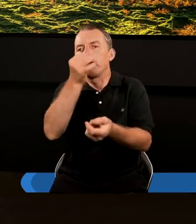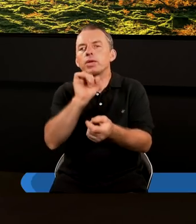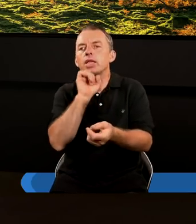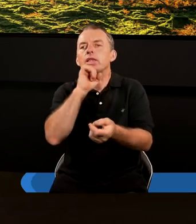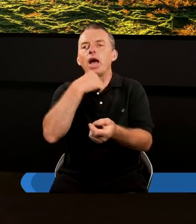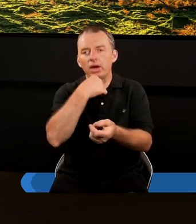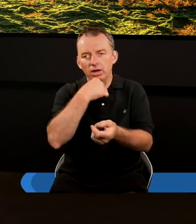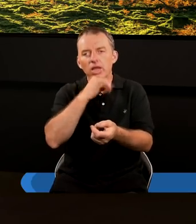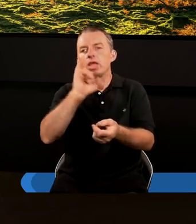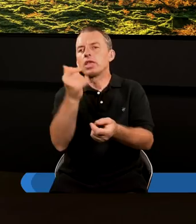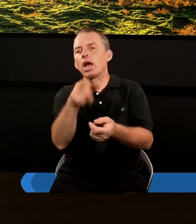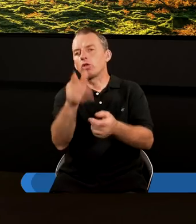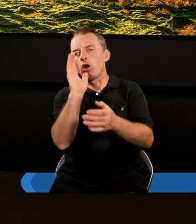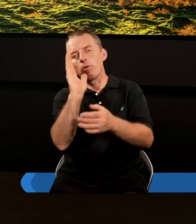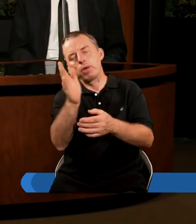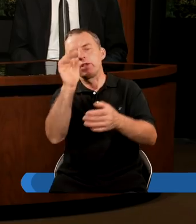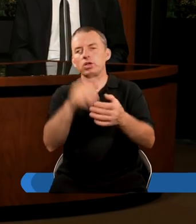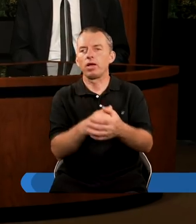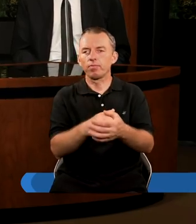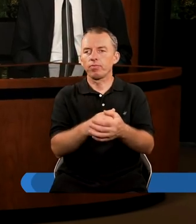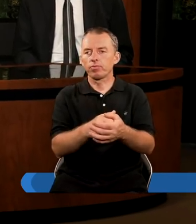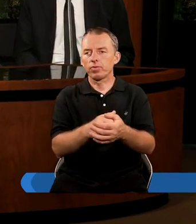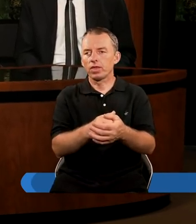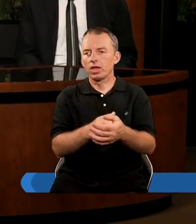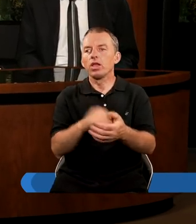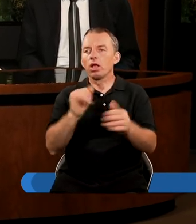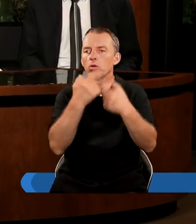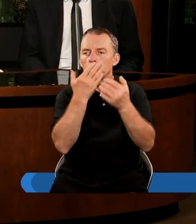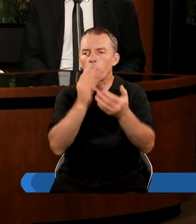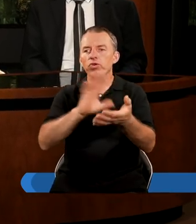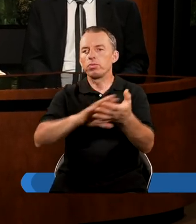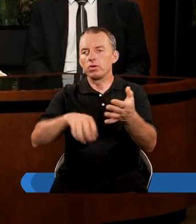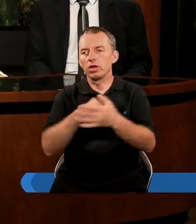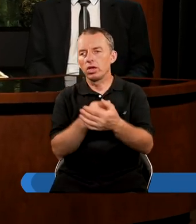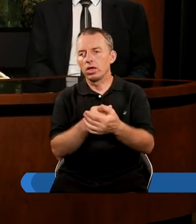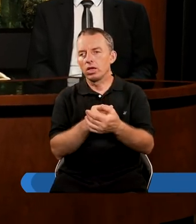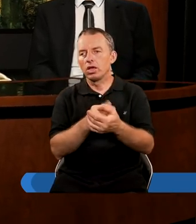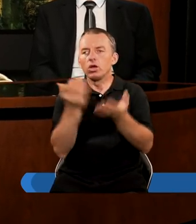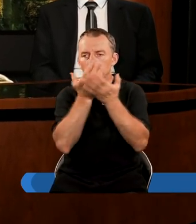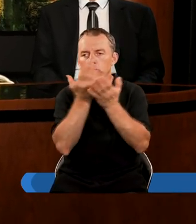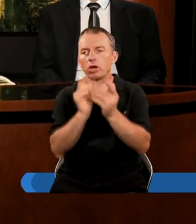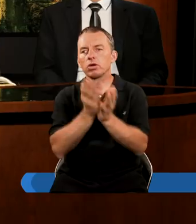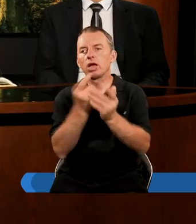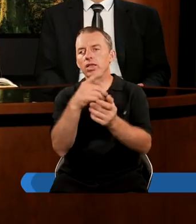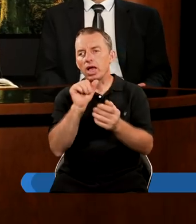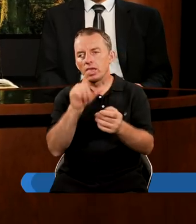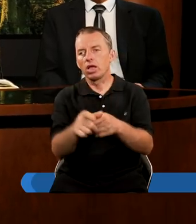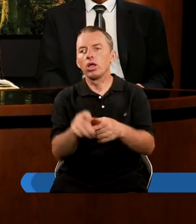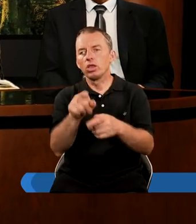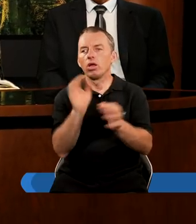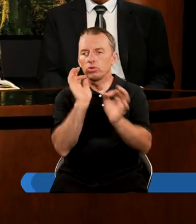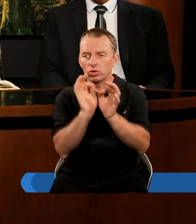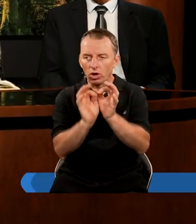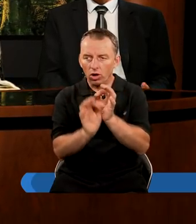stary. Jak to będzie? Taką wizję daje nam Pismo Święte. Kiedy czytamy Księgę Daniela, to tam